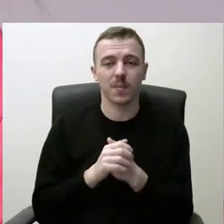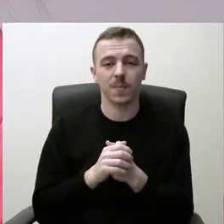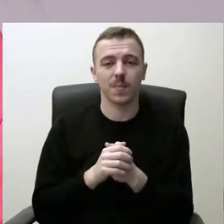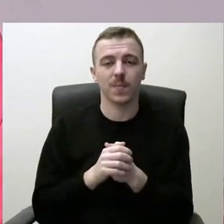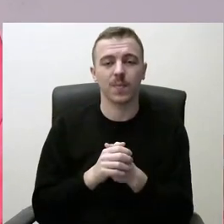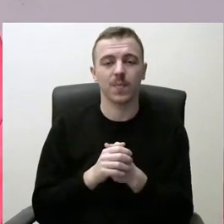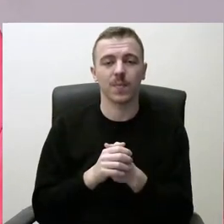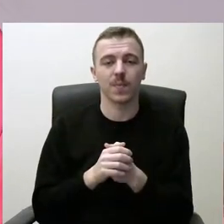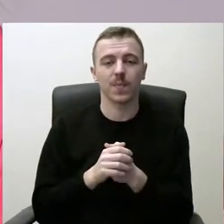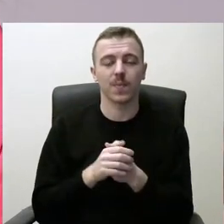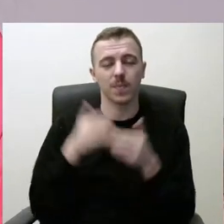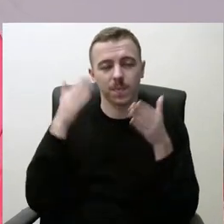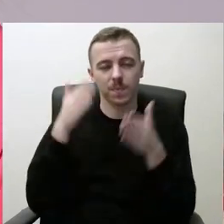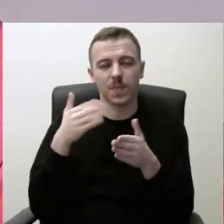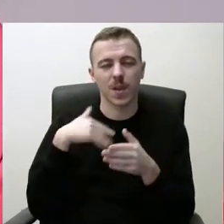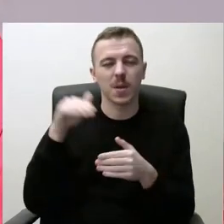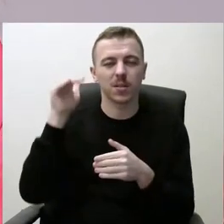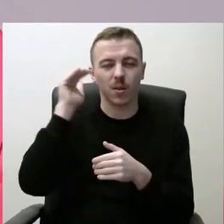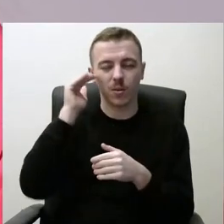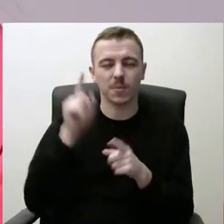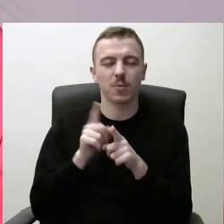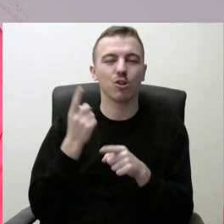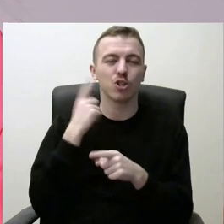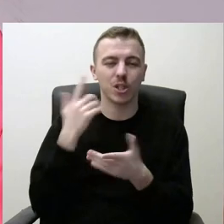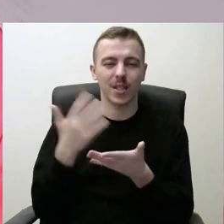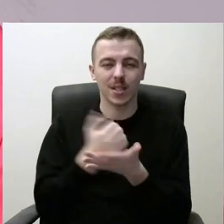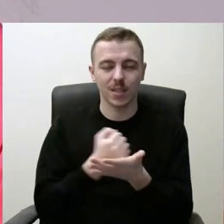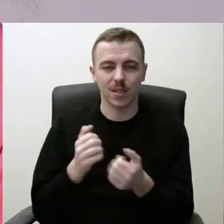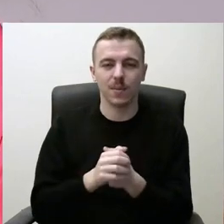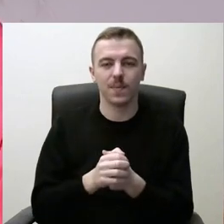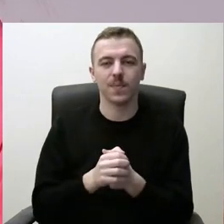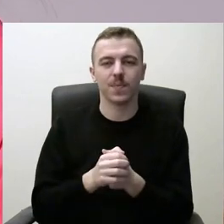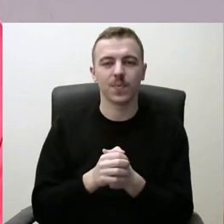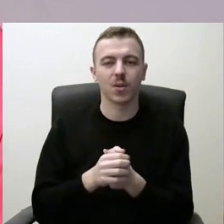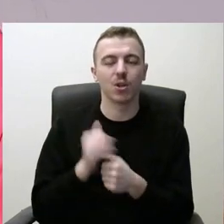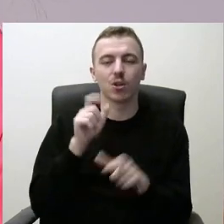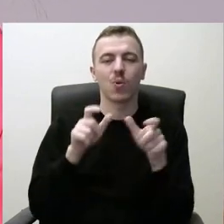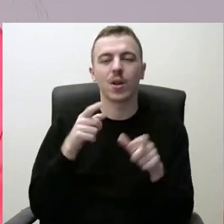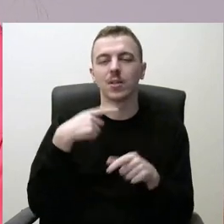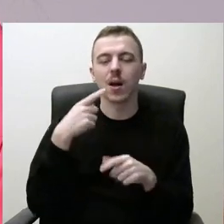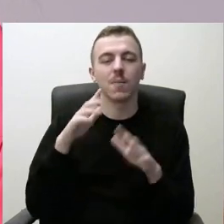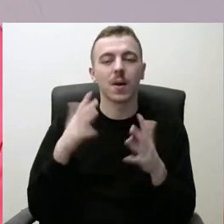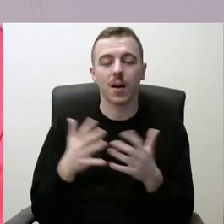nusiteikę esame klausyti ir išgirsti, ką žmonės šneka.